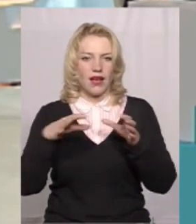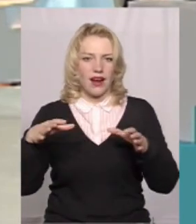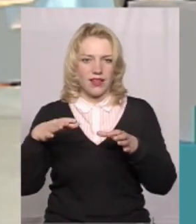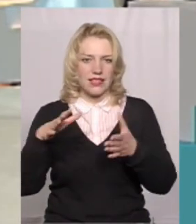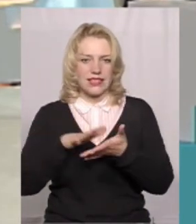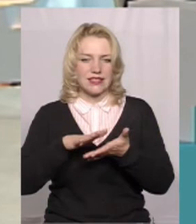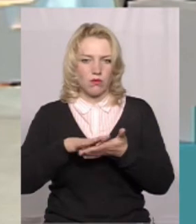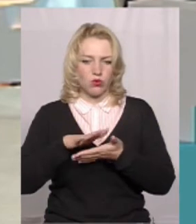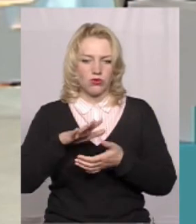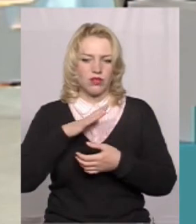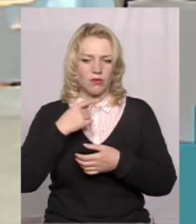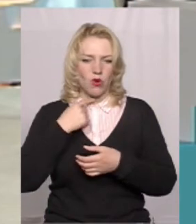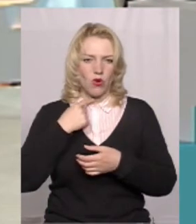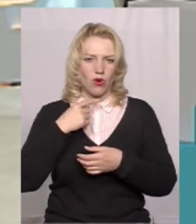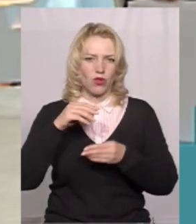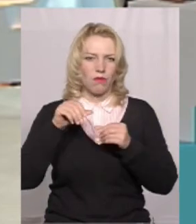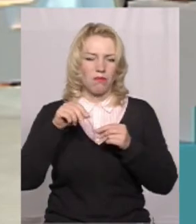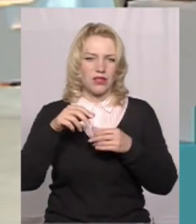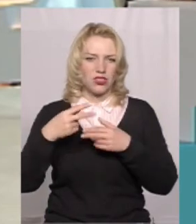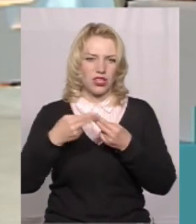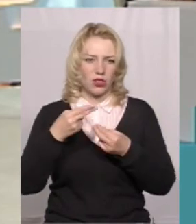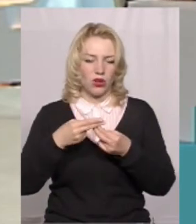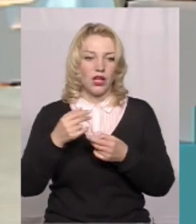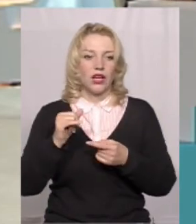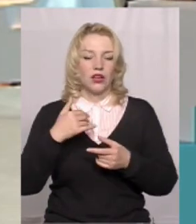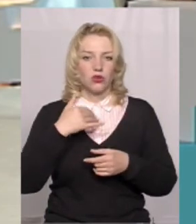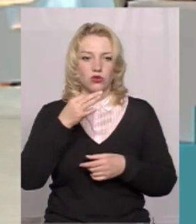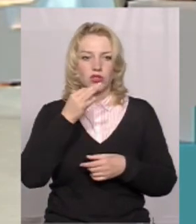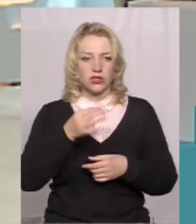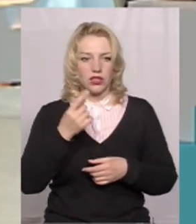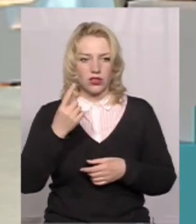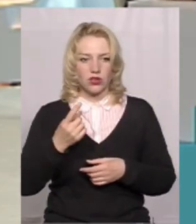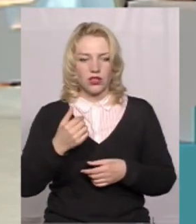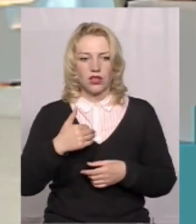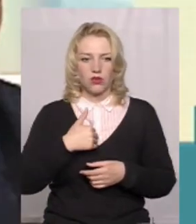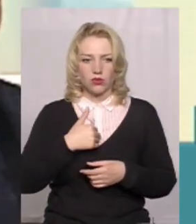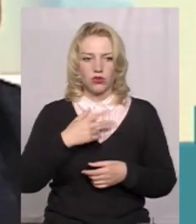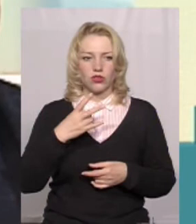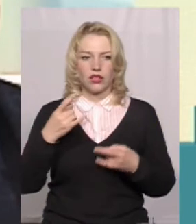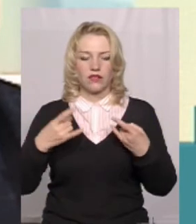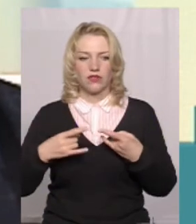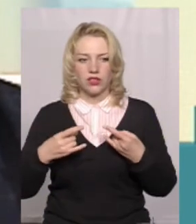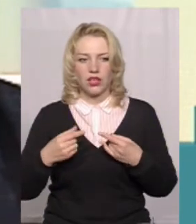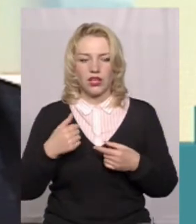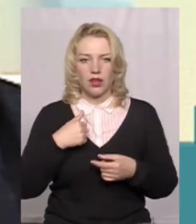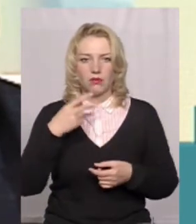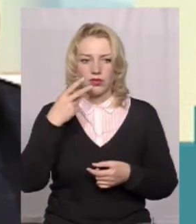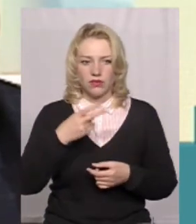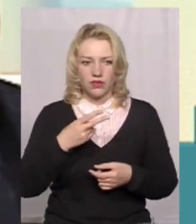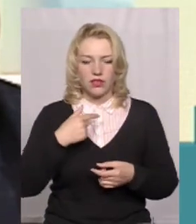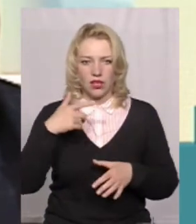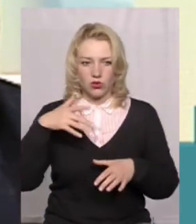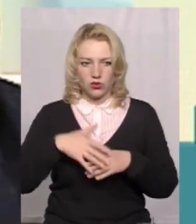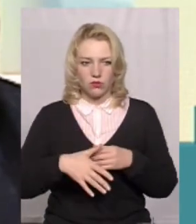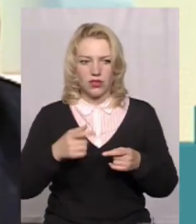забруднення, дуже першило в горлі. А я вам хочу дуже сказати одну річ. Йдучи на ефір, я подивився, ну